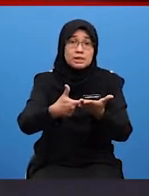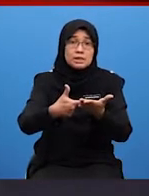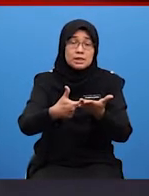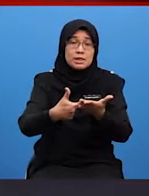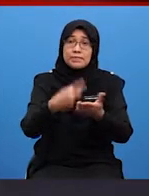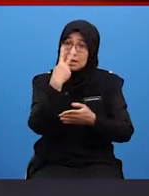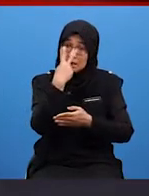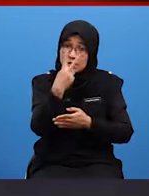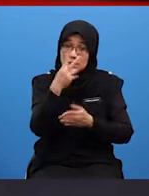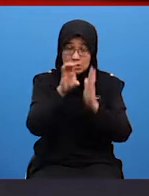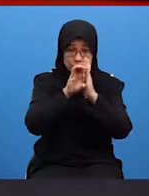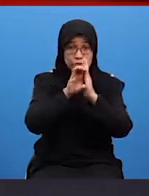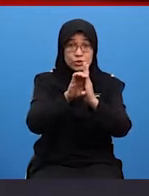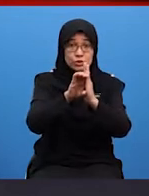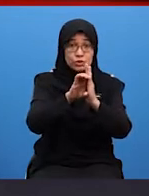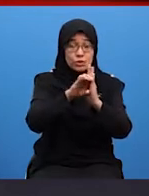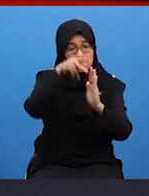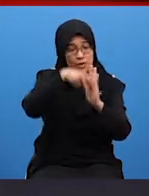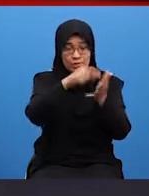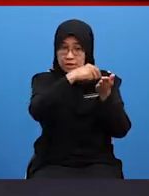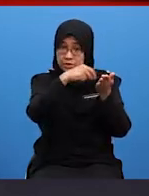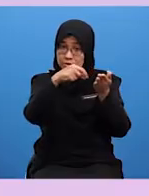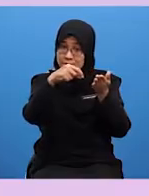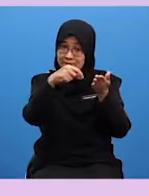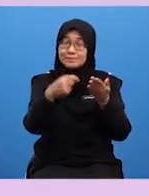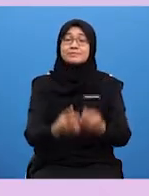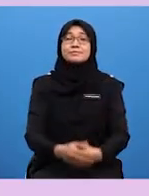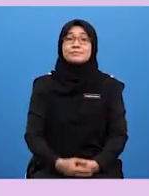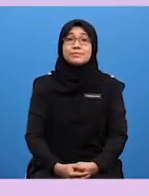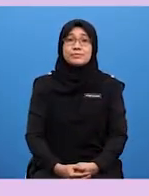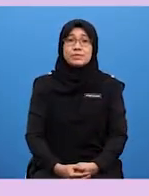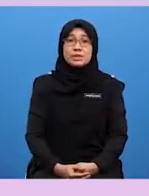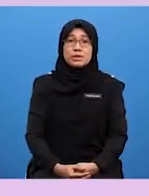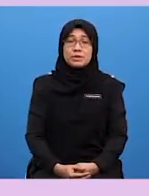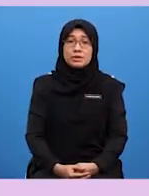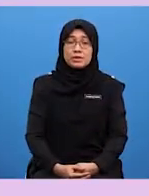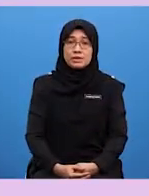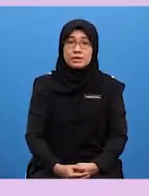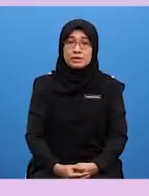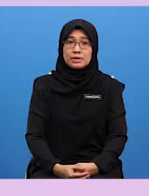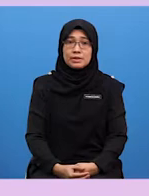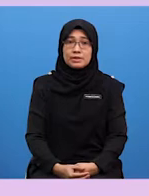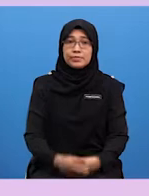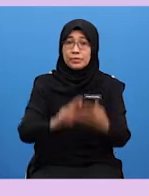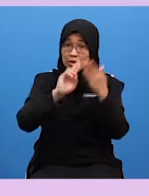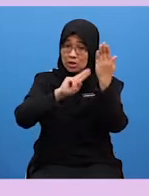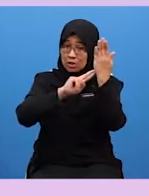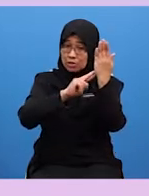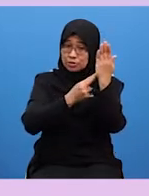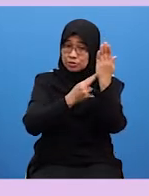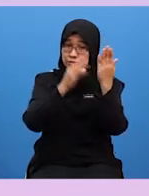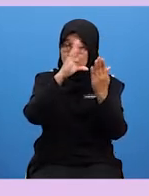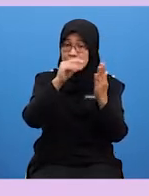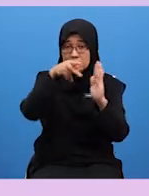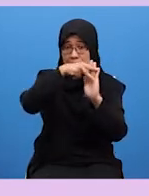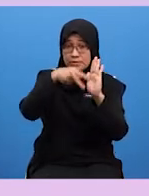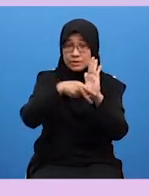seterusnya mari kita lihat contoh penulisan yang kedua Kita saksikan Merujuk kepada aspek unsur dan prinsip dalam